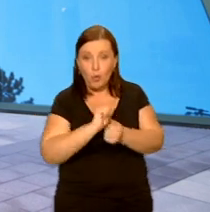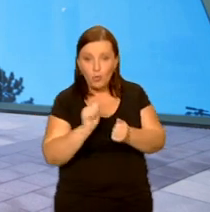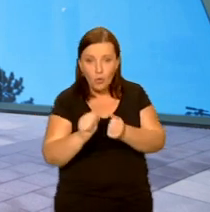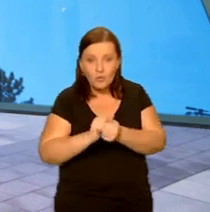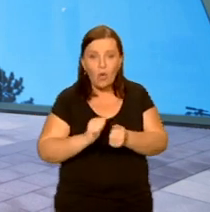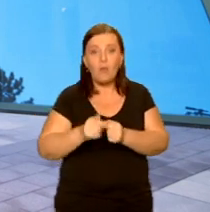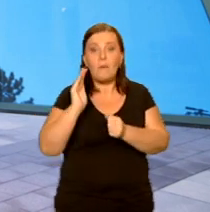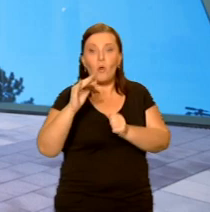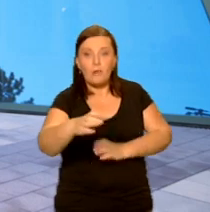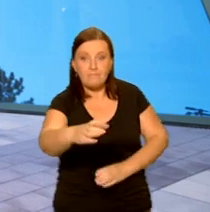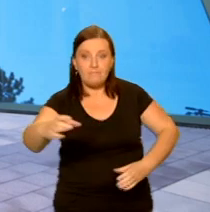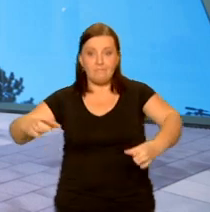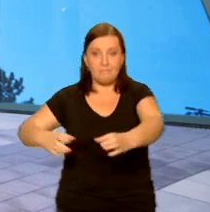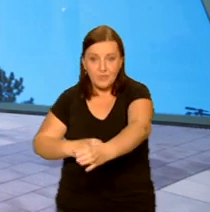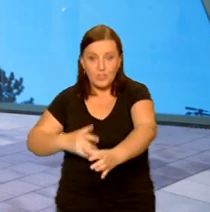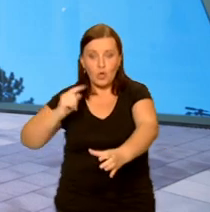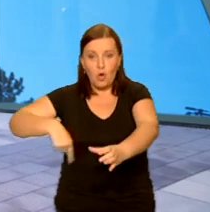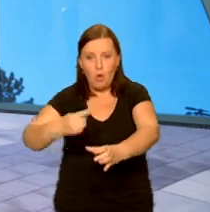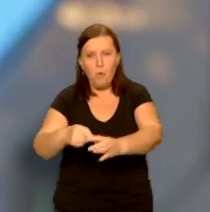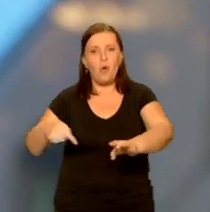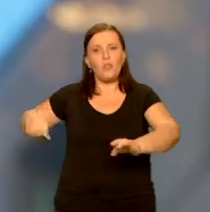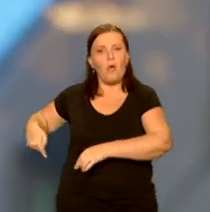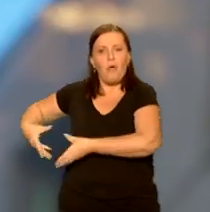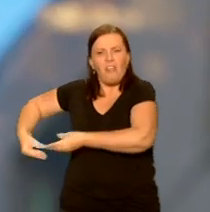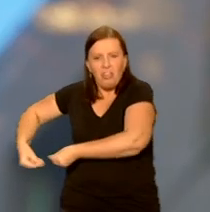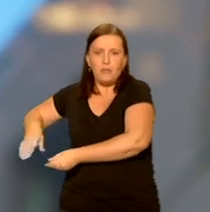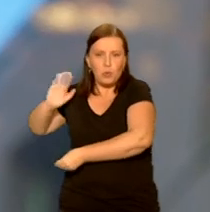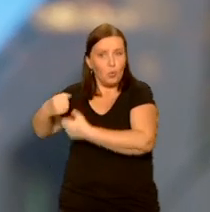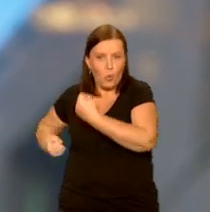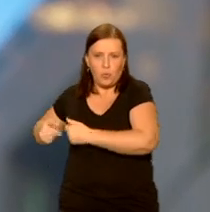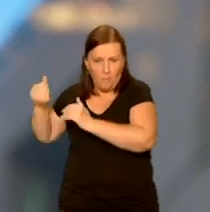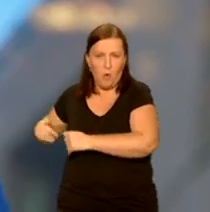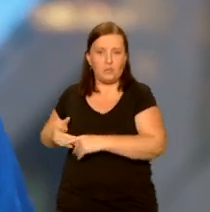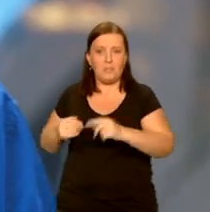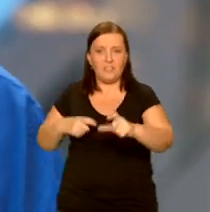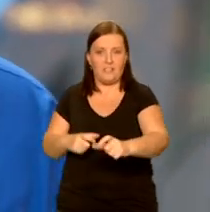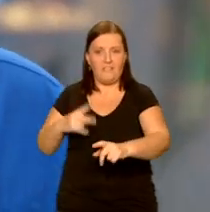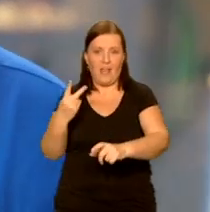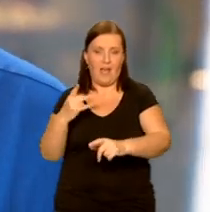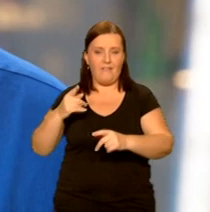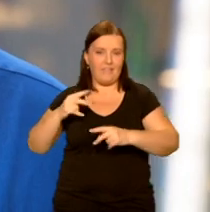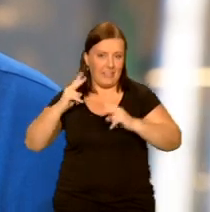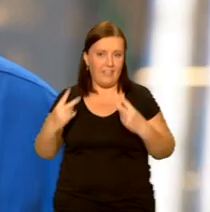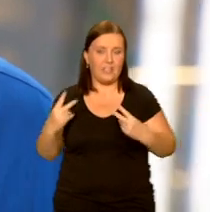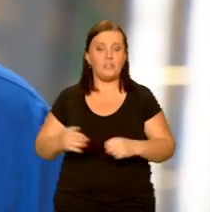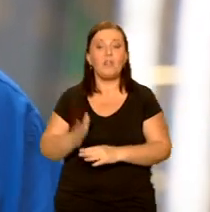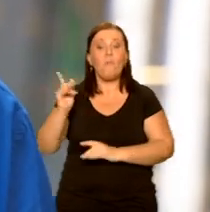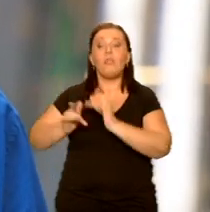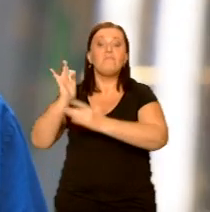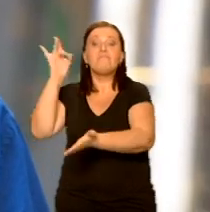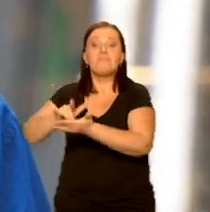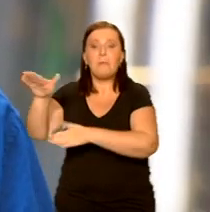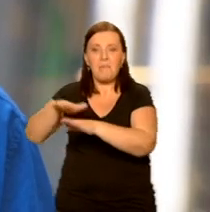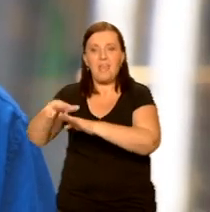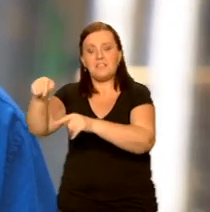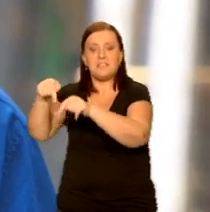uszkodzone koło do przyczepki, z łatwością ono uciągnie ten bagaż. Dojeżdżamy do najbliższego miejsca, gdzie jest cywilizacja, kupujemy koło, jesteśmy